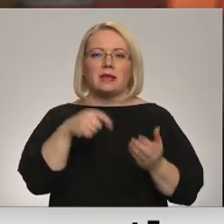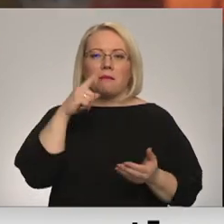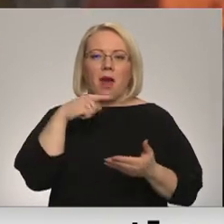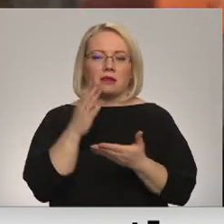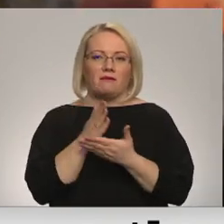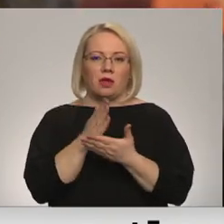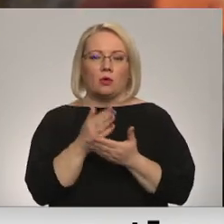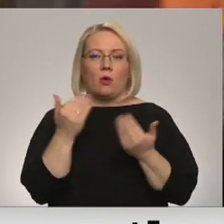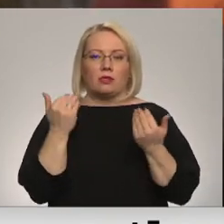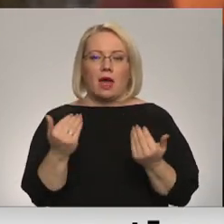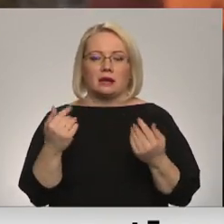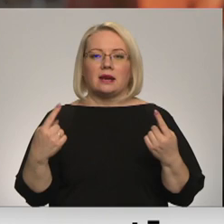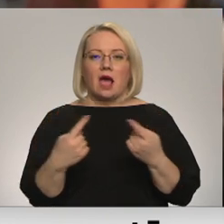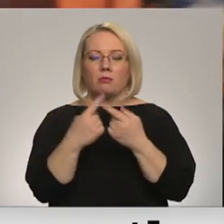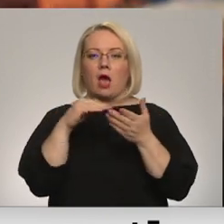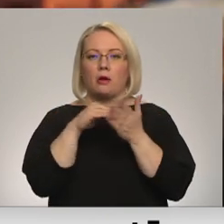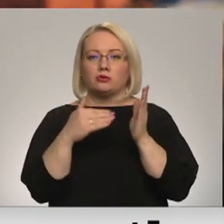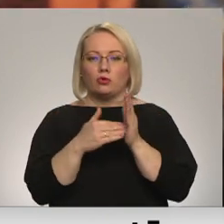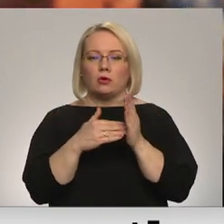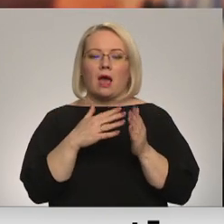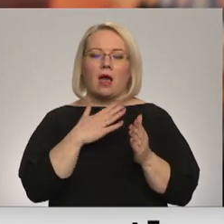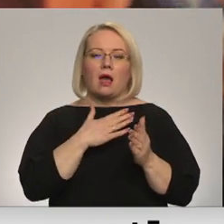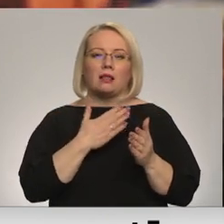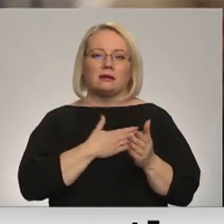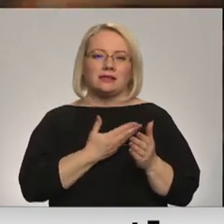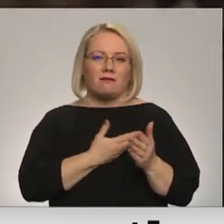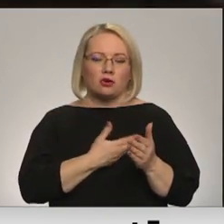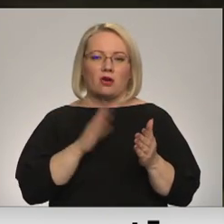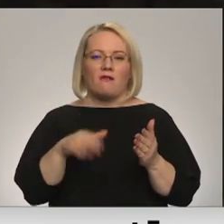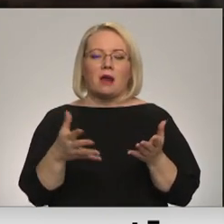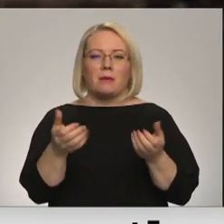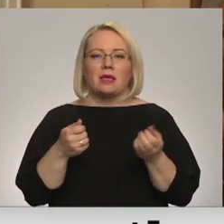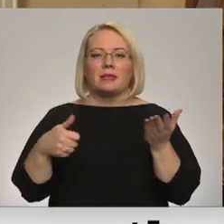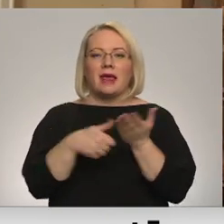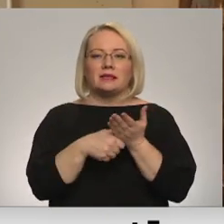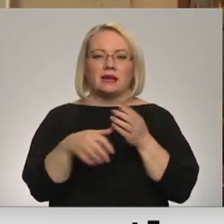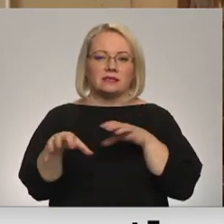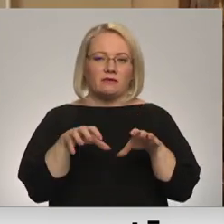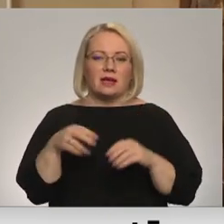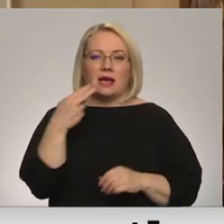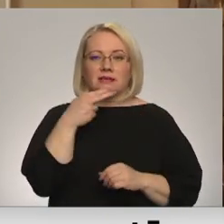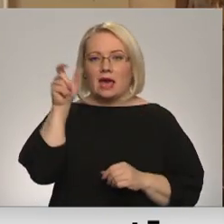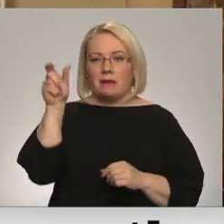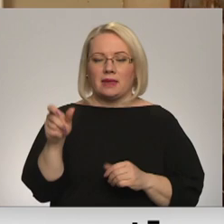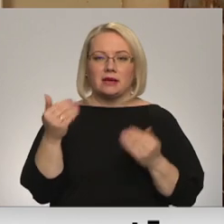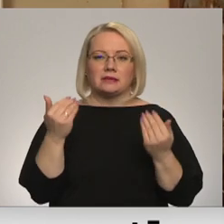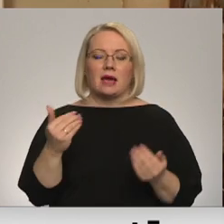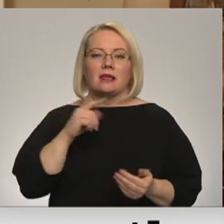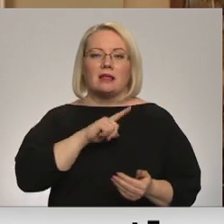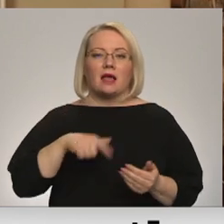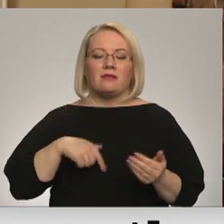Jau šobrīd te ir atbilstoši apstākļu labturībai un var pieņemt reģistrētus dzīvniekus. Saimnieks didzis pašlaik Latvijas